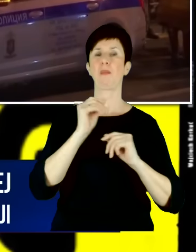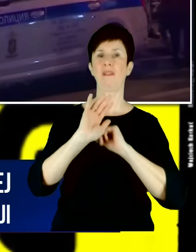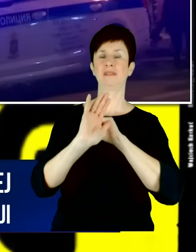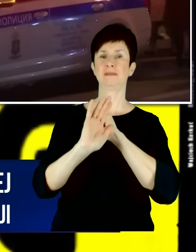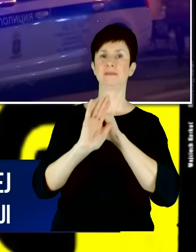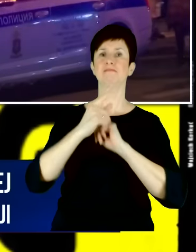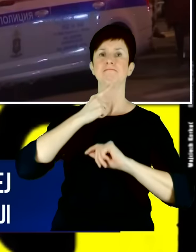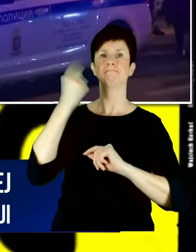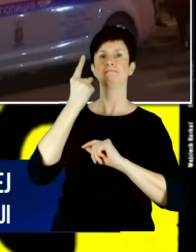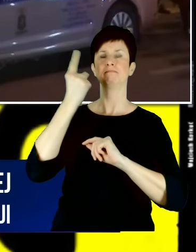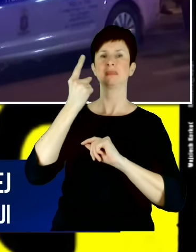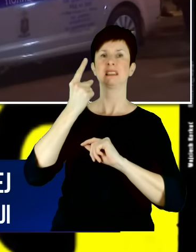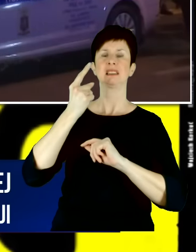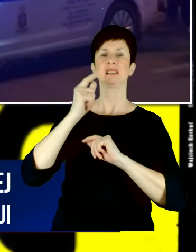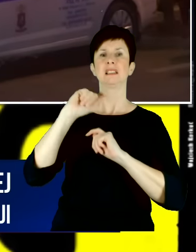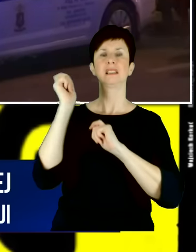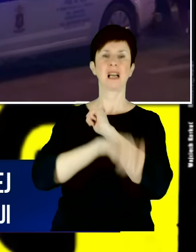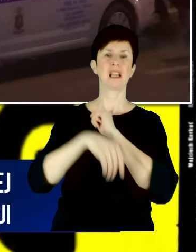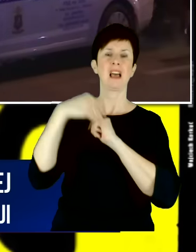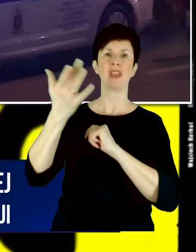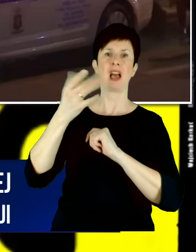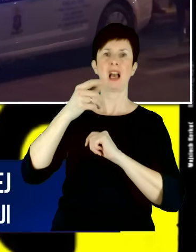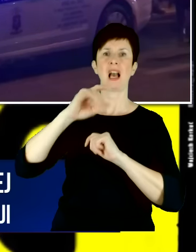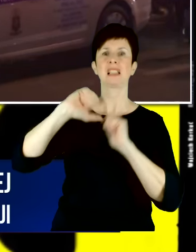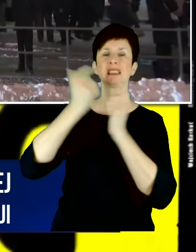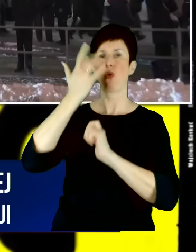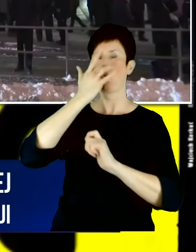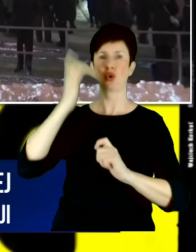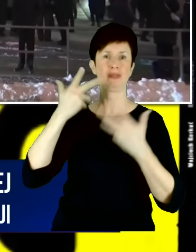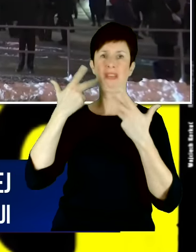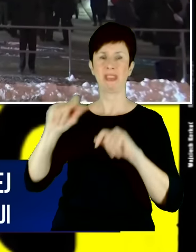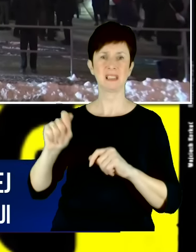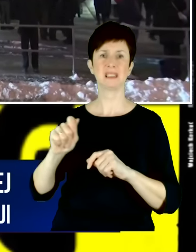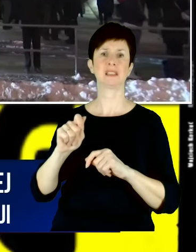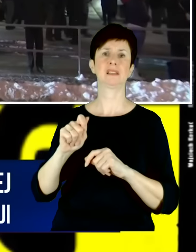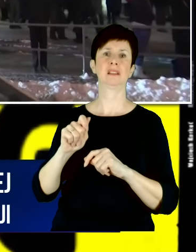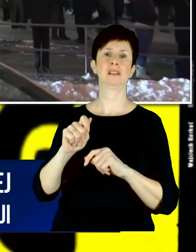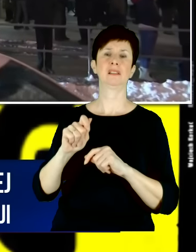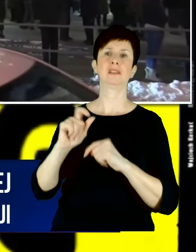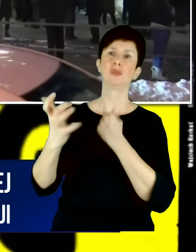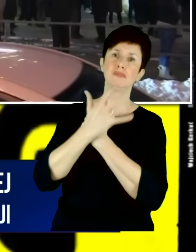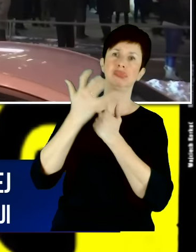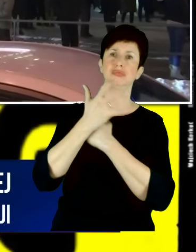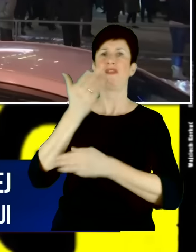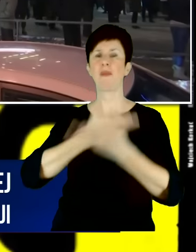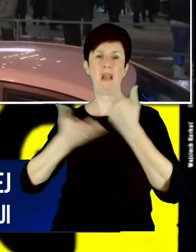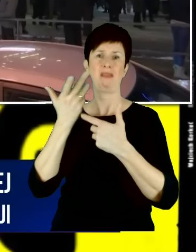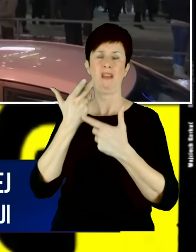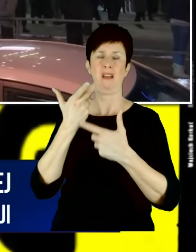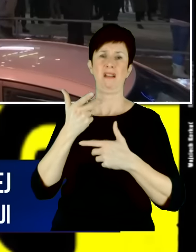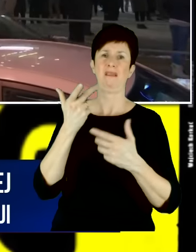Rosji, czy chociażby na rzecz utrzymania wsparcia militarnego przede wszystkim dla Ukrainy. I wydaje się, że